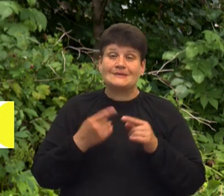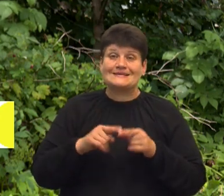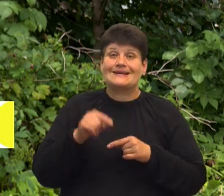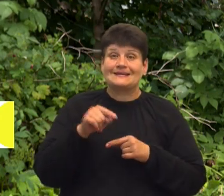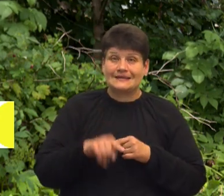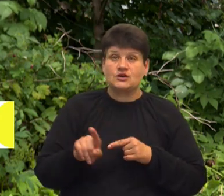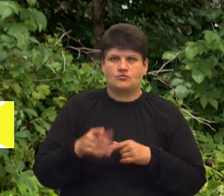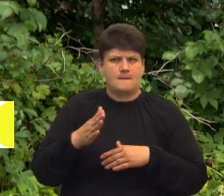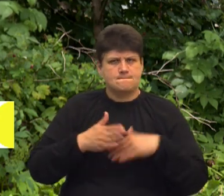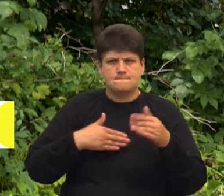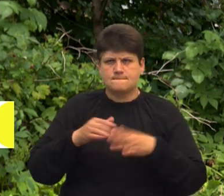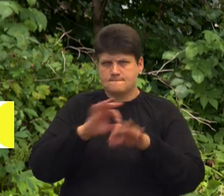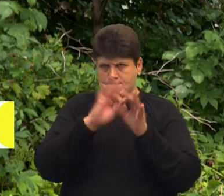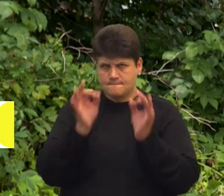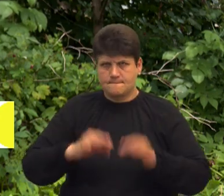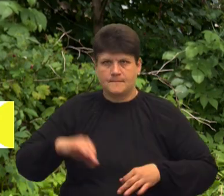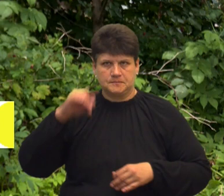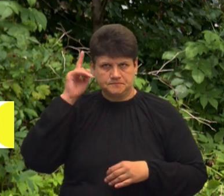ми професійно розбираємося.